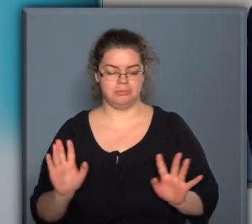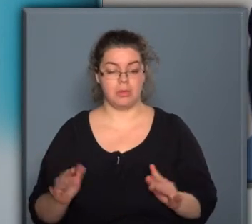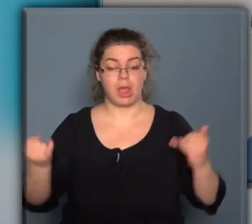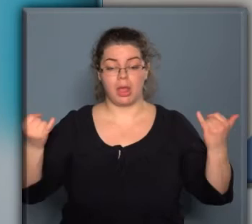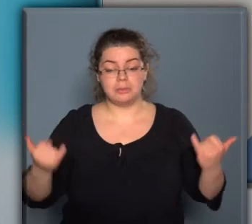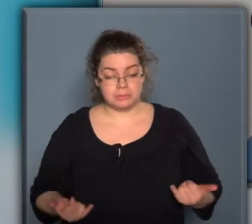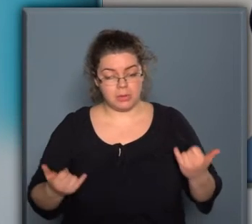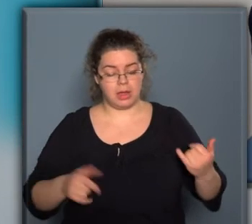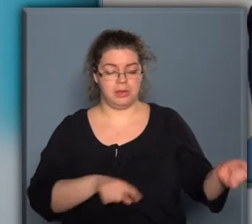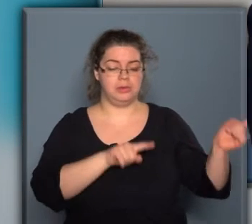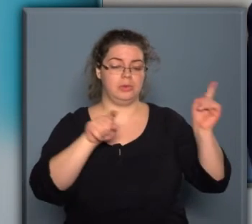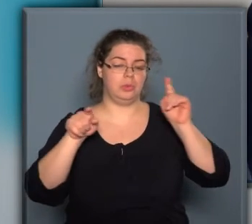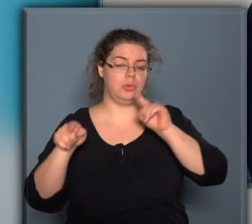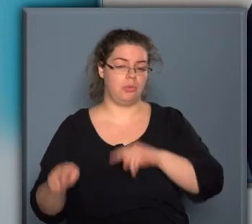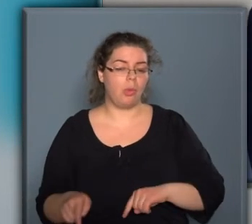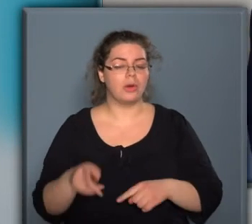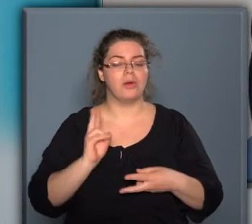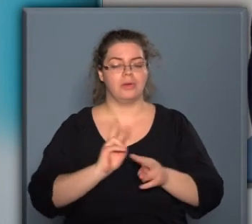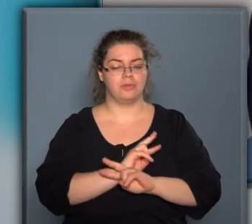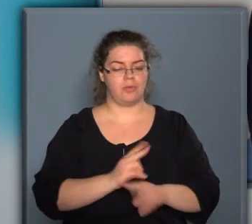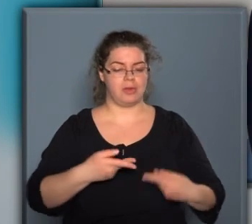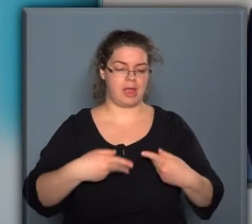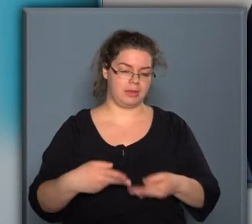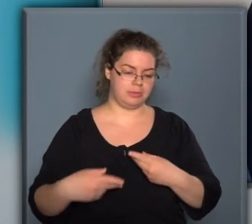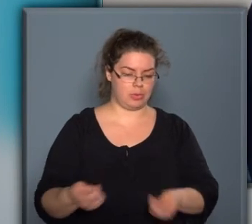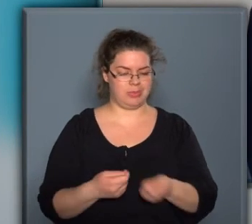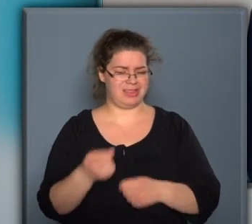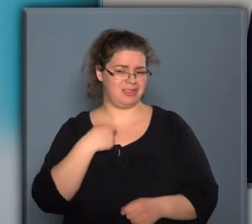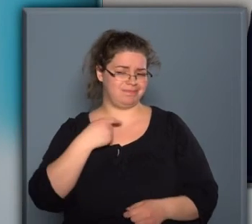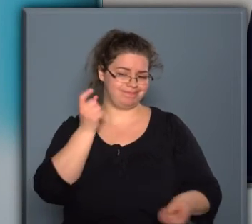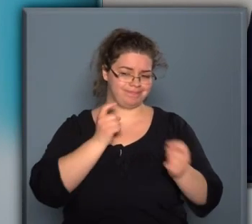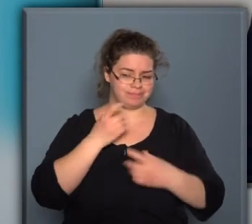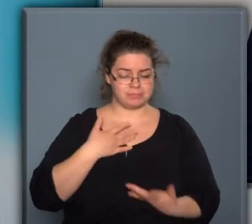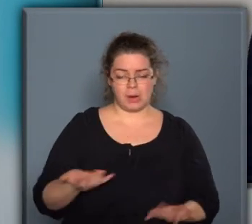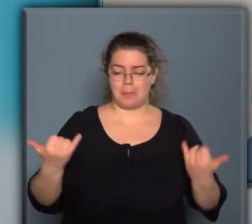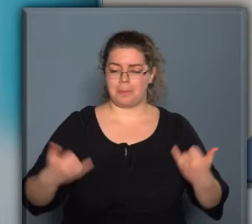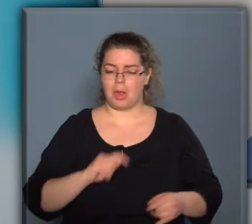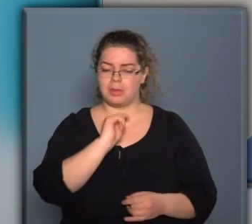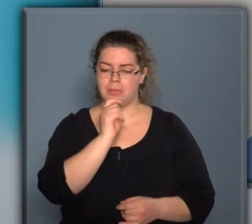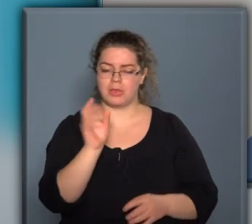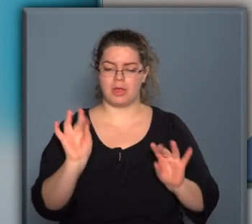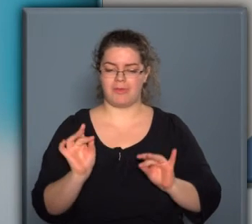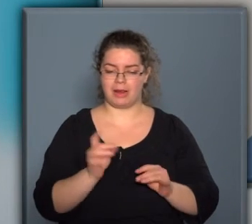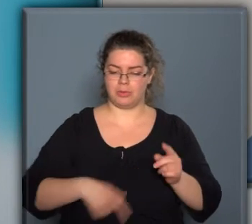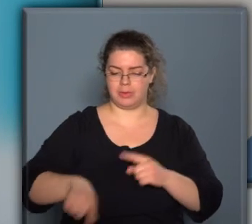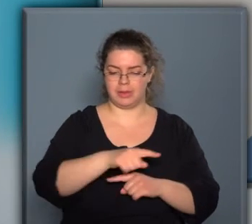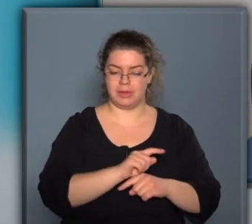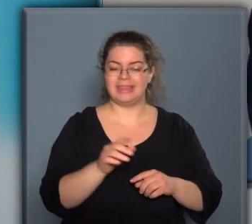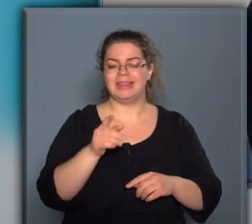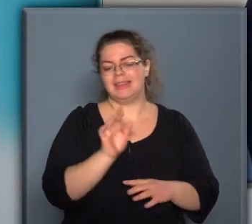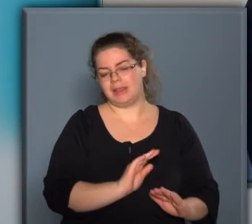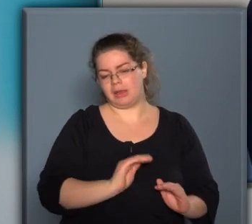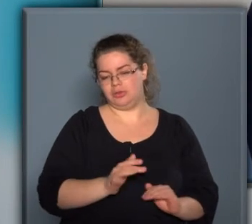Ma eljutottunk addig, hogy van exportpiacunk, és én azt gondolom, hogy a mai magyar vállalkozói kör,